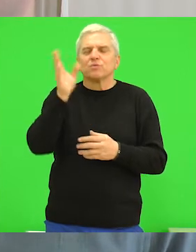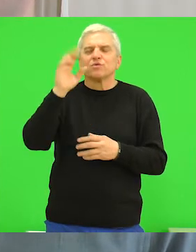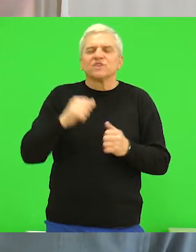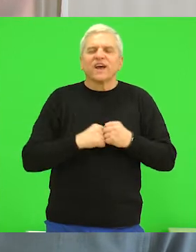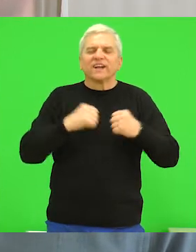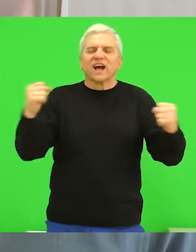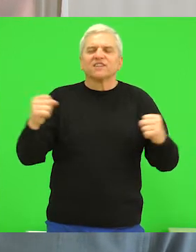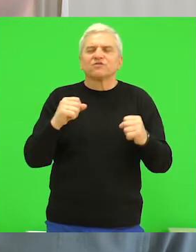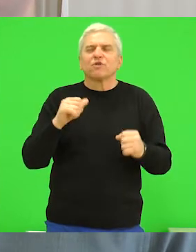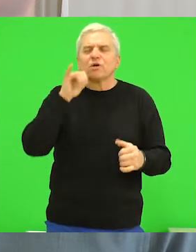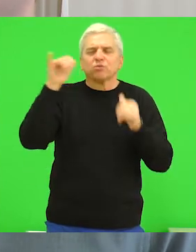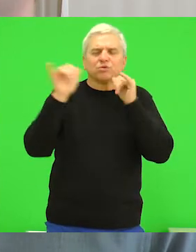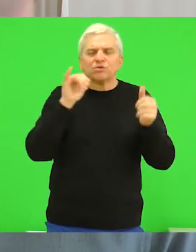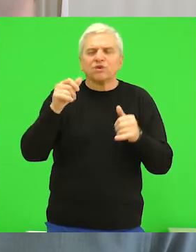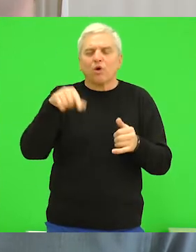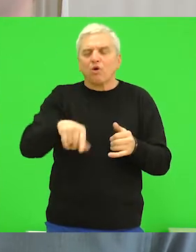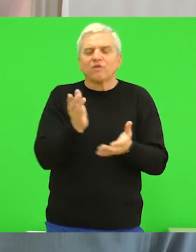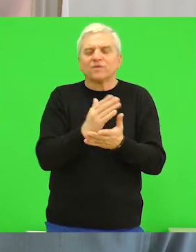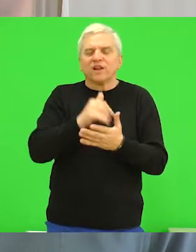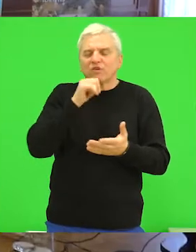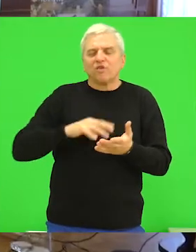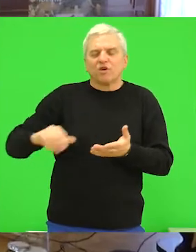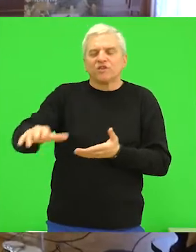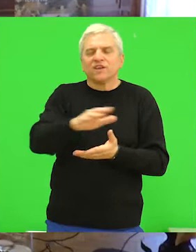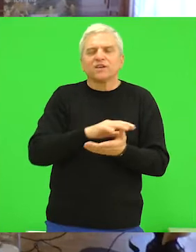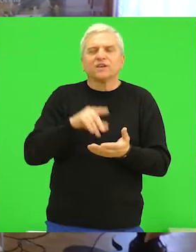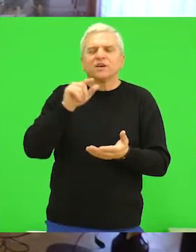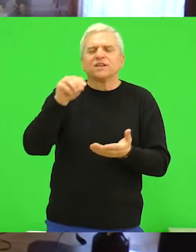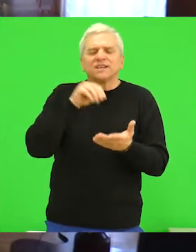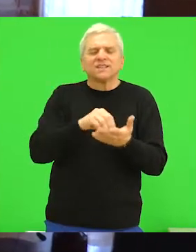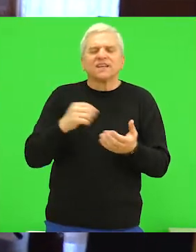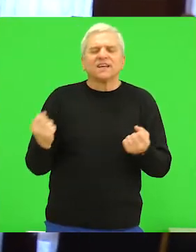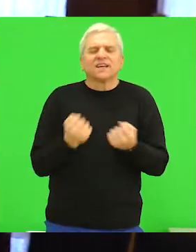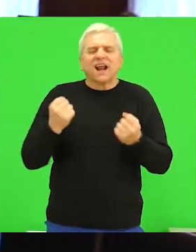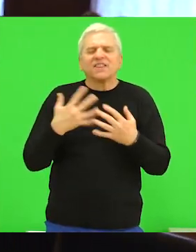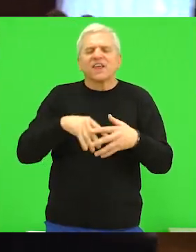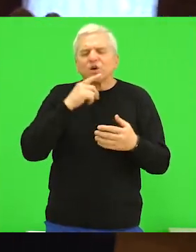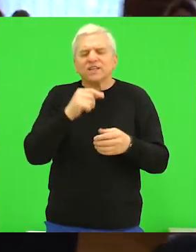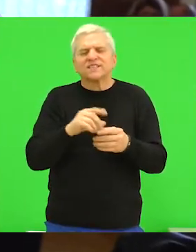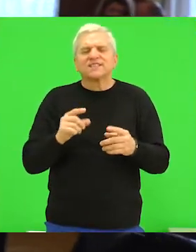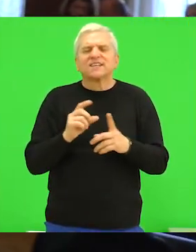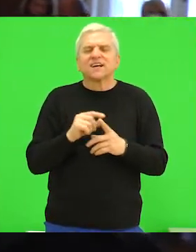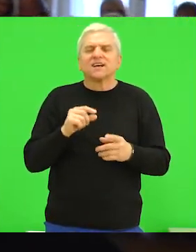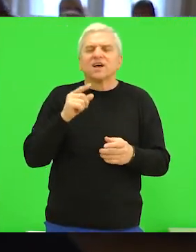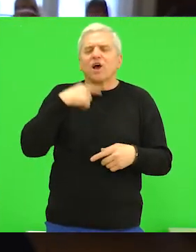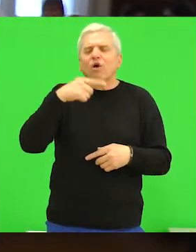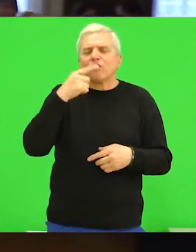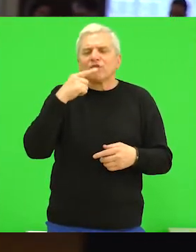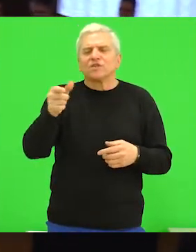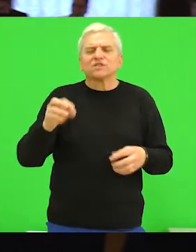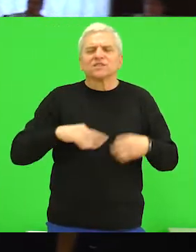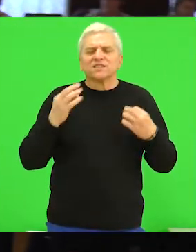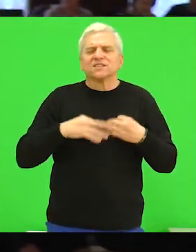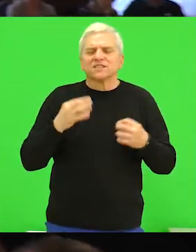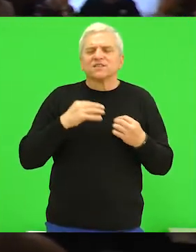razvoja turizma u ovom doljem Potisju. U okviru tematskih radionica, između ostalog, govorilo se